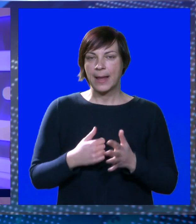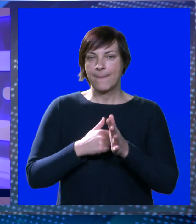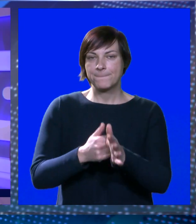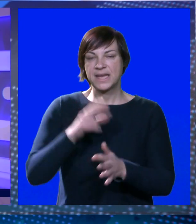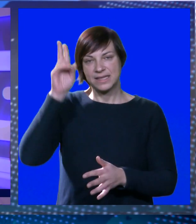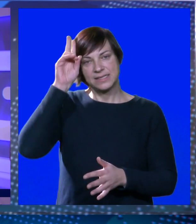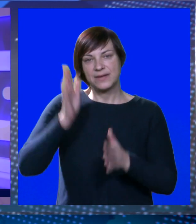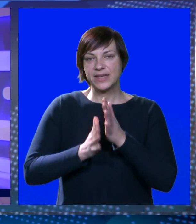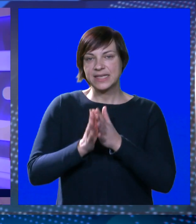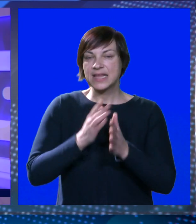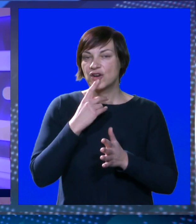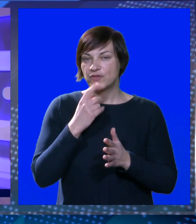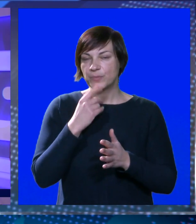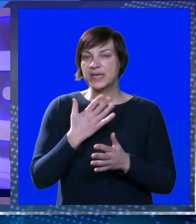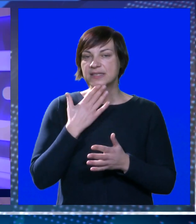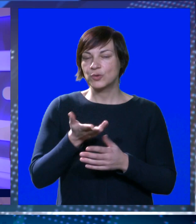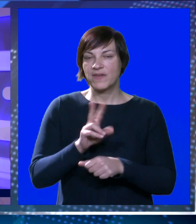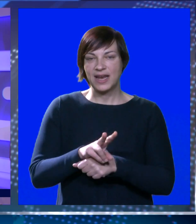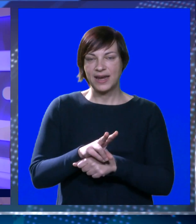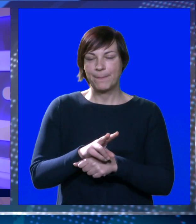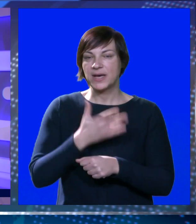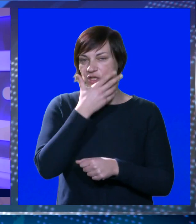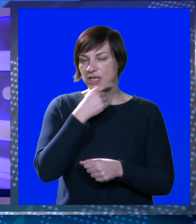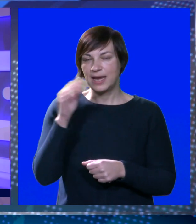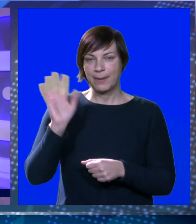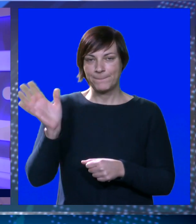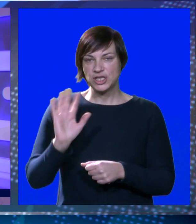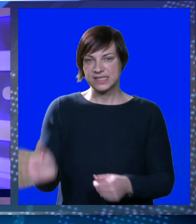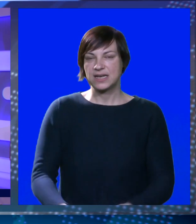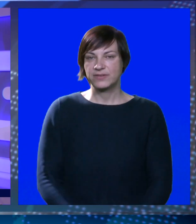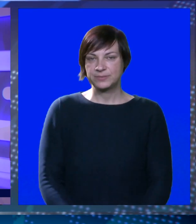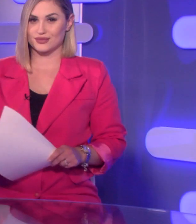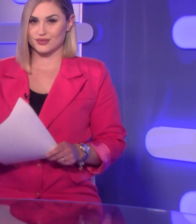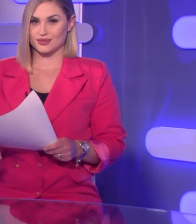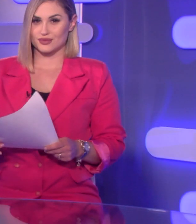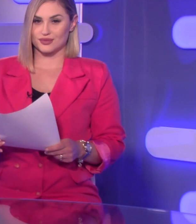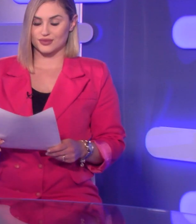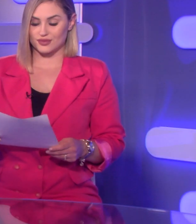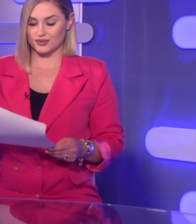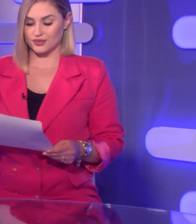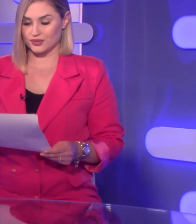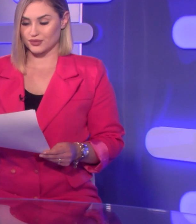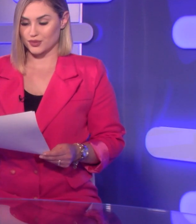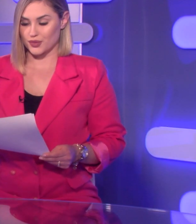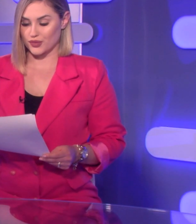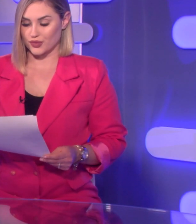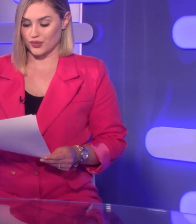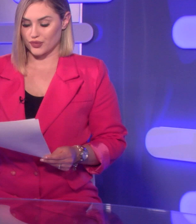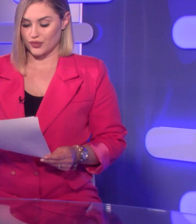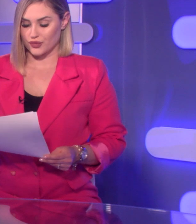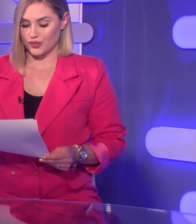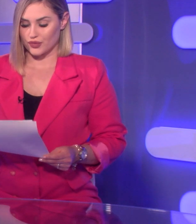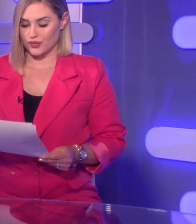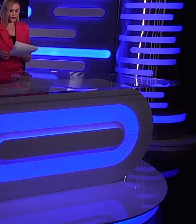Pratili ste dnevnik na znakovnom jeziku. Hvala vam na pažnji i lijepi pozdrav! Hvala na života.